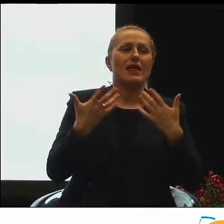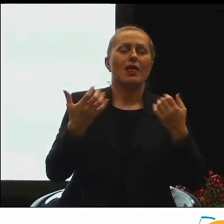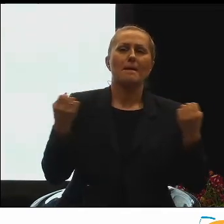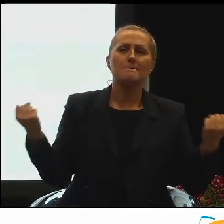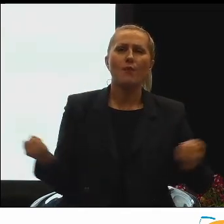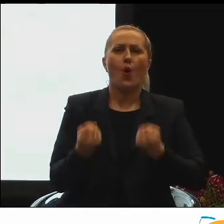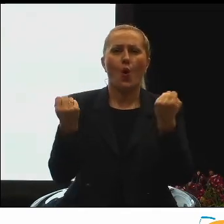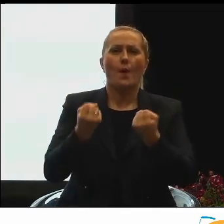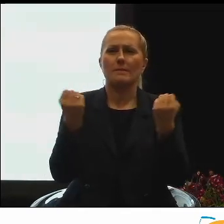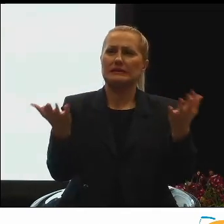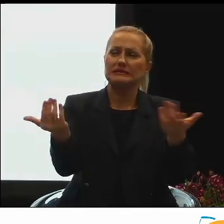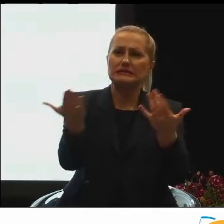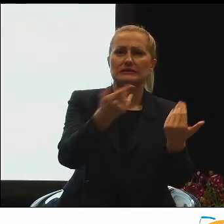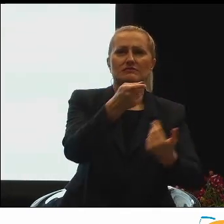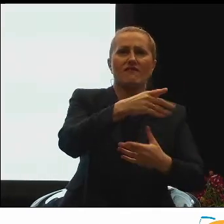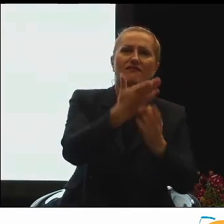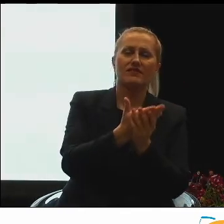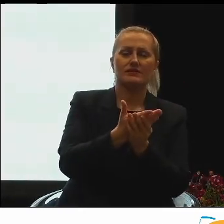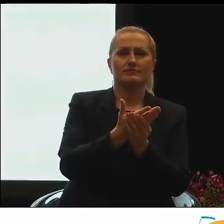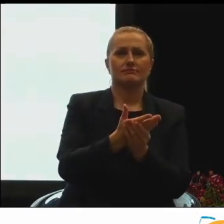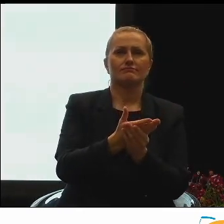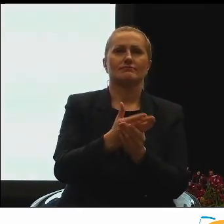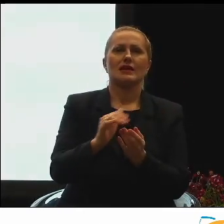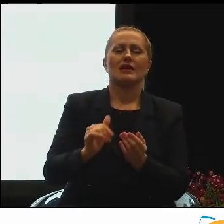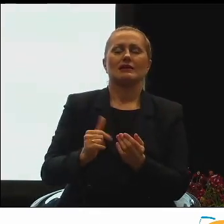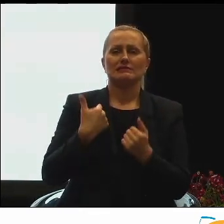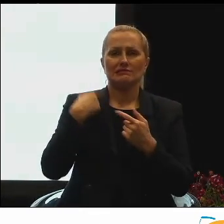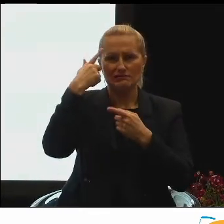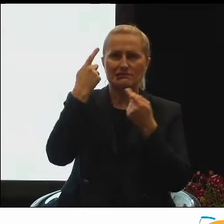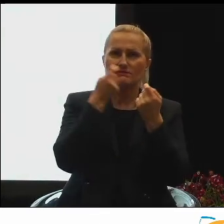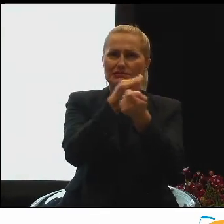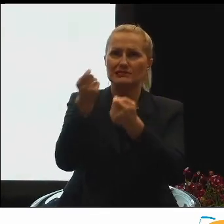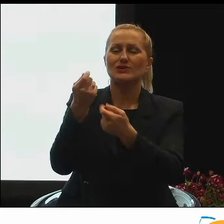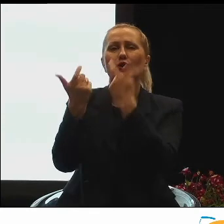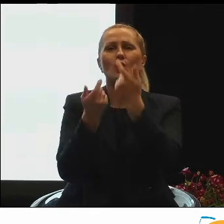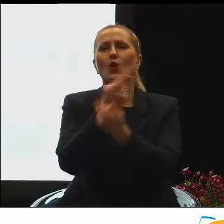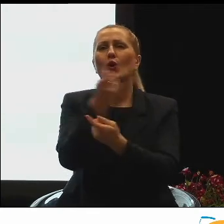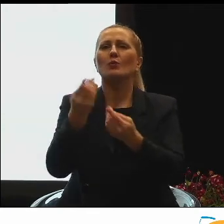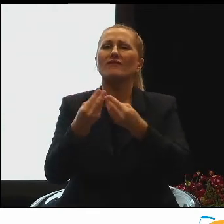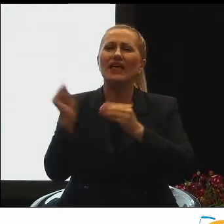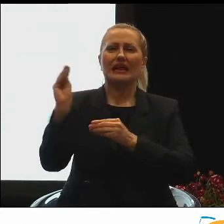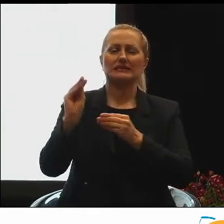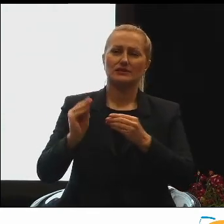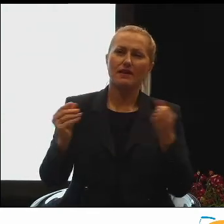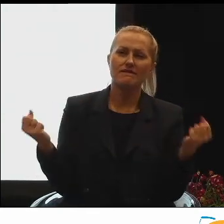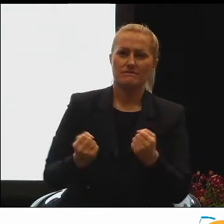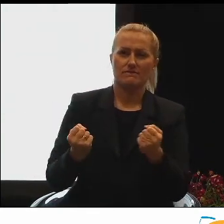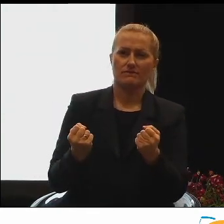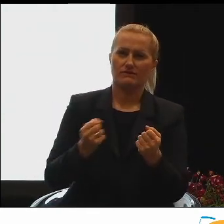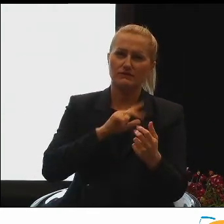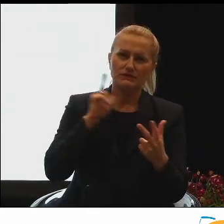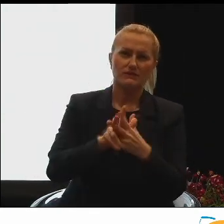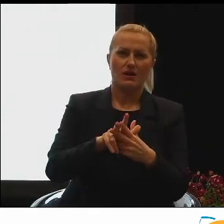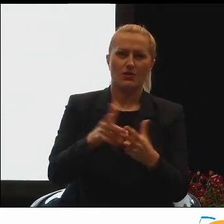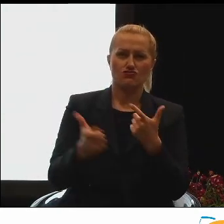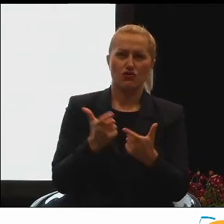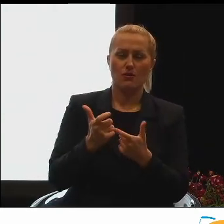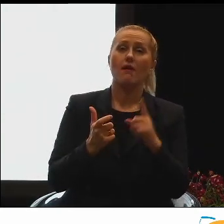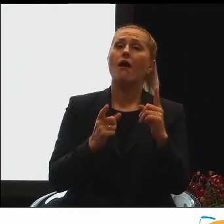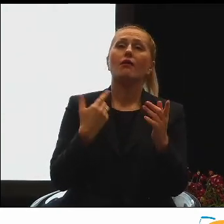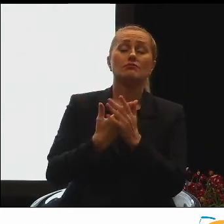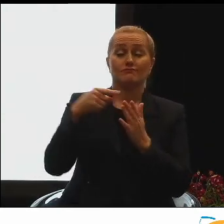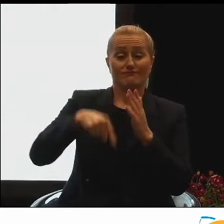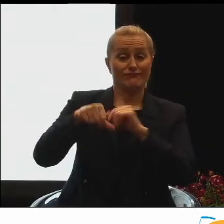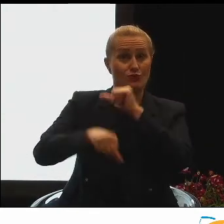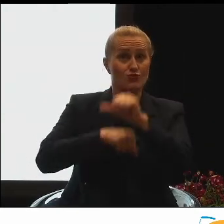firm, do zachęcania do tego, żeby robić więcej, mocniej. I też w tym